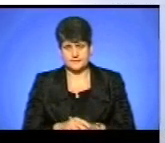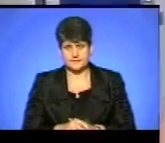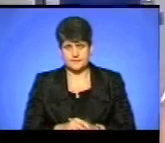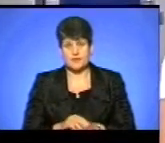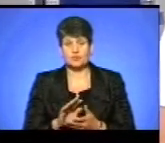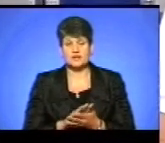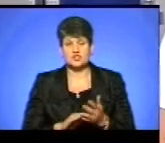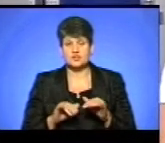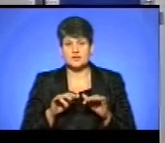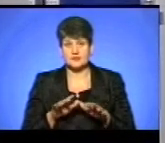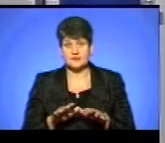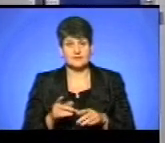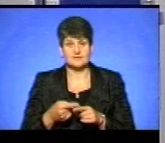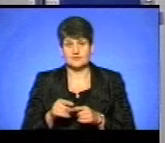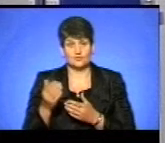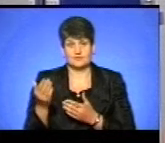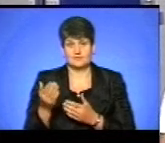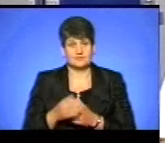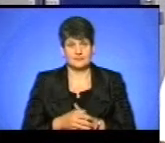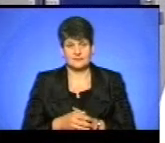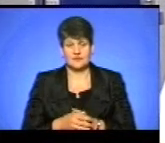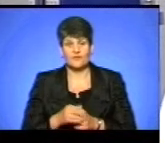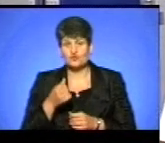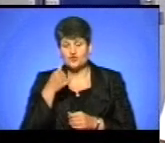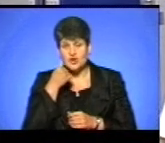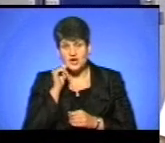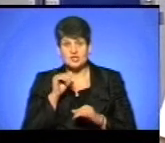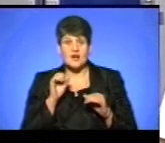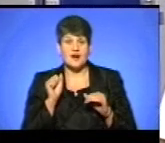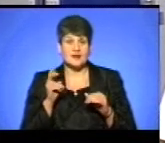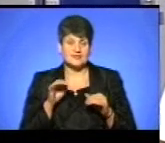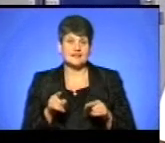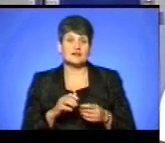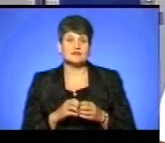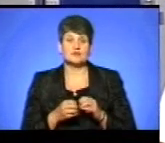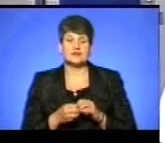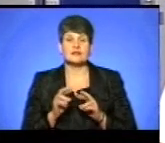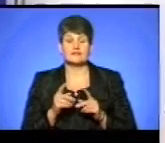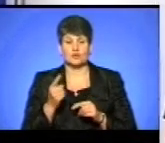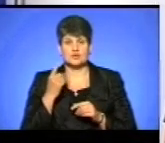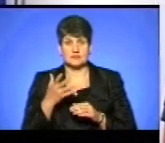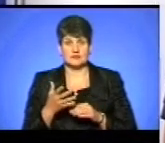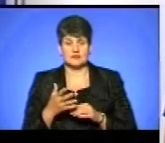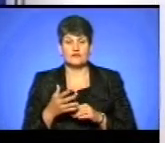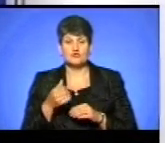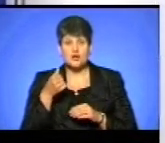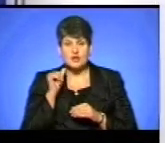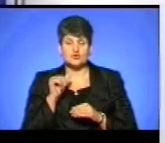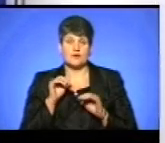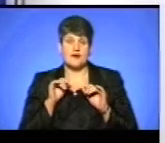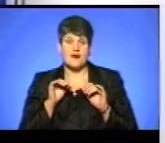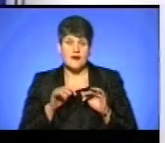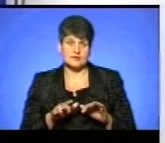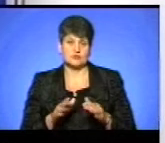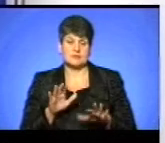Подальші дії, це вже до ігра. Вчорашньою акцією є результати. Як ви її оцінюєте успішно? Вчорашньою акцією